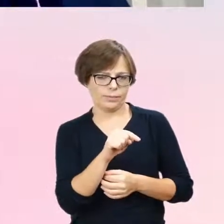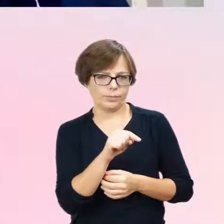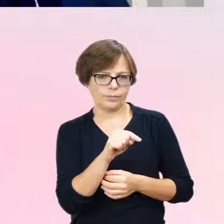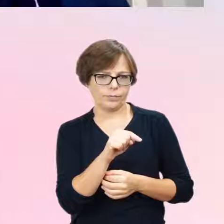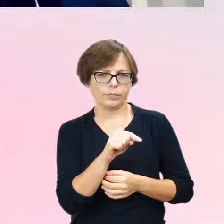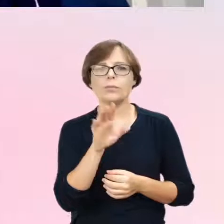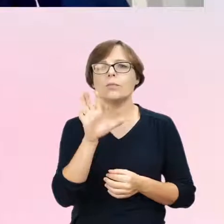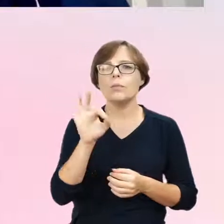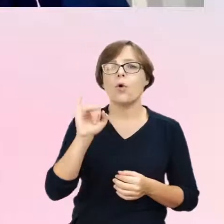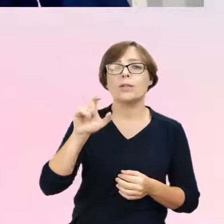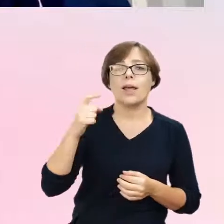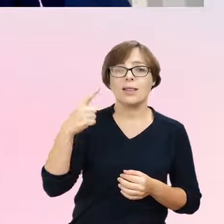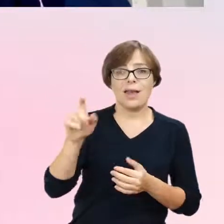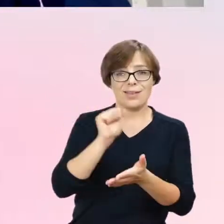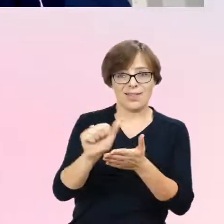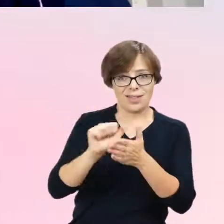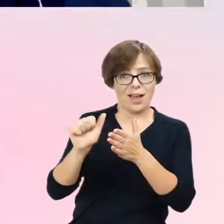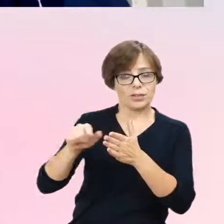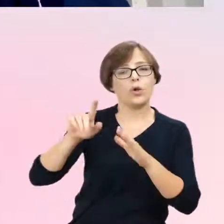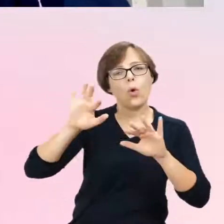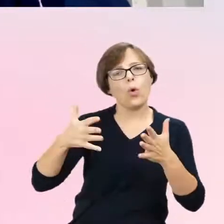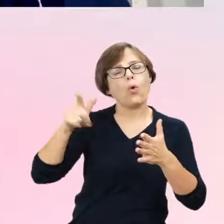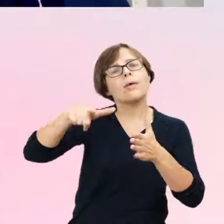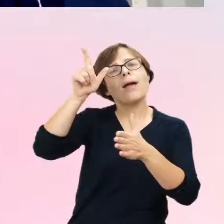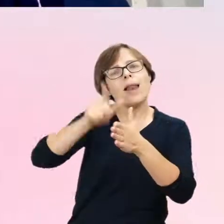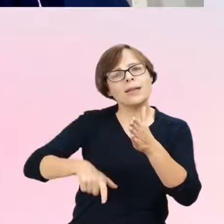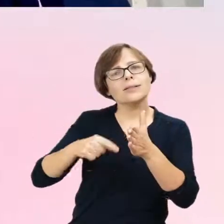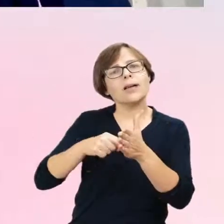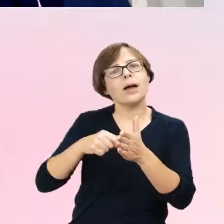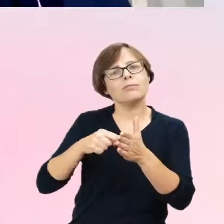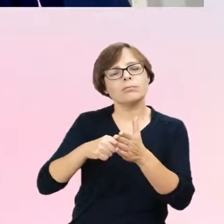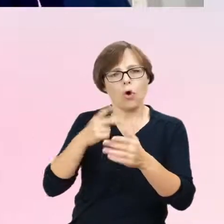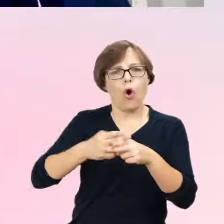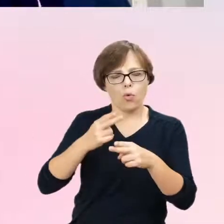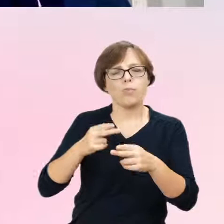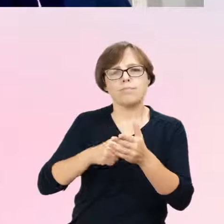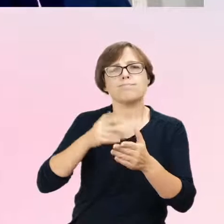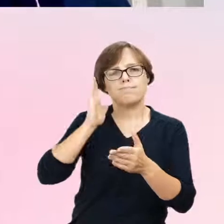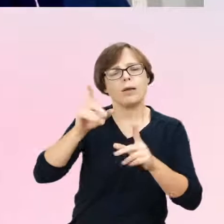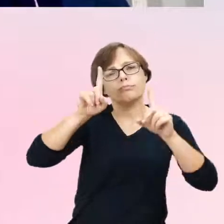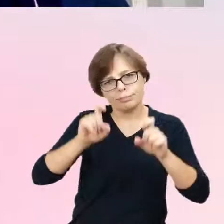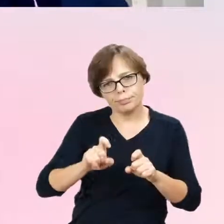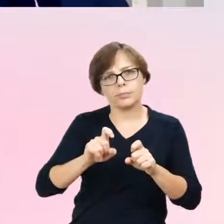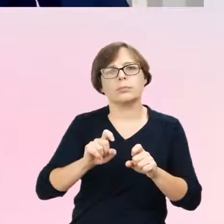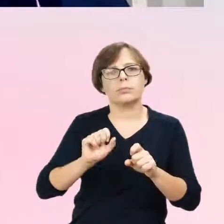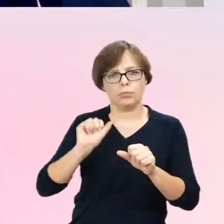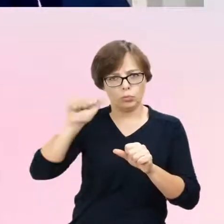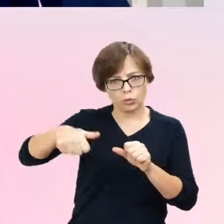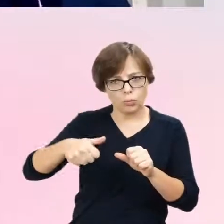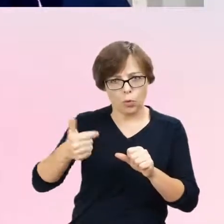klasyfikacji ICD-11, czyli to jest klasyfikacja, która będzie dopiero obowiązywać od przyszłego roku,